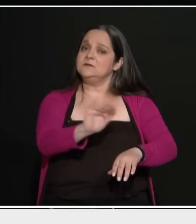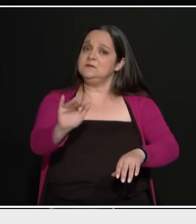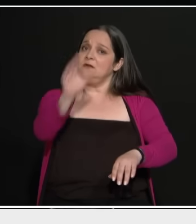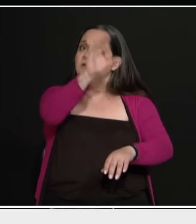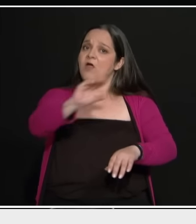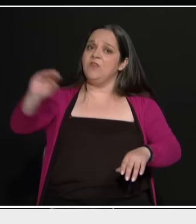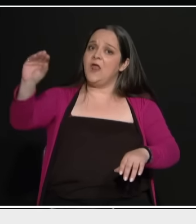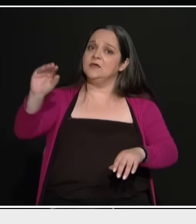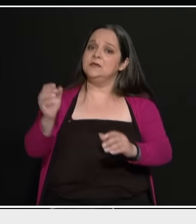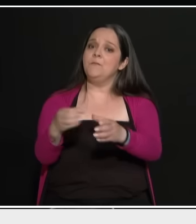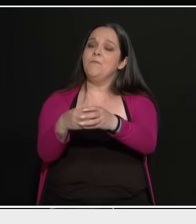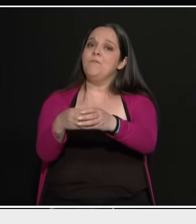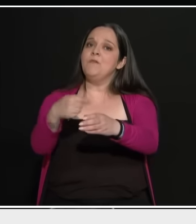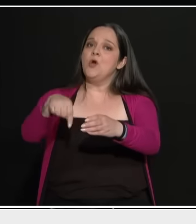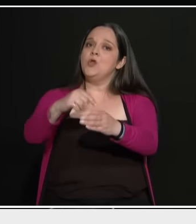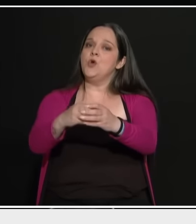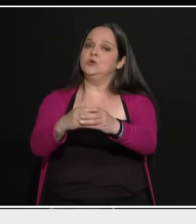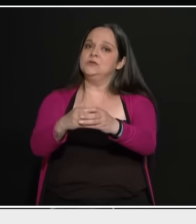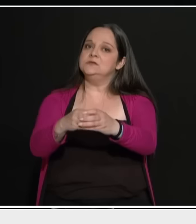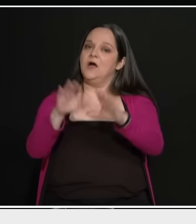Θράκη αυξημένη εξουσία.